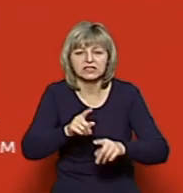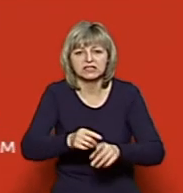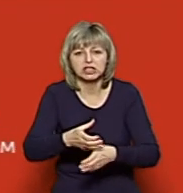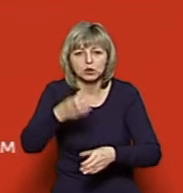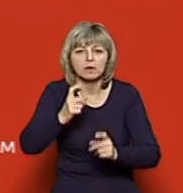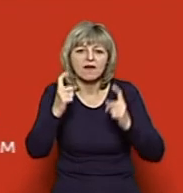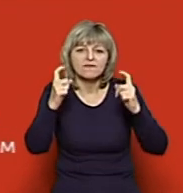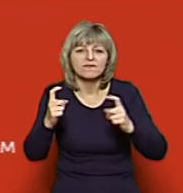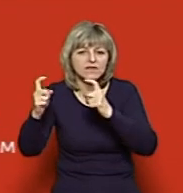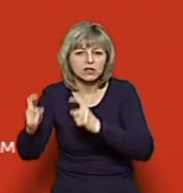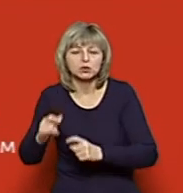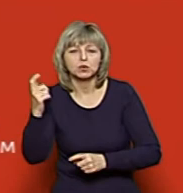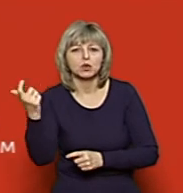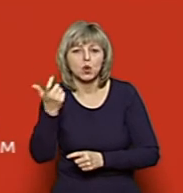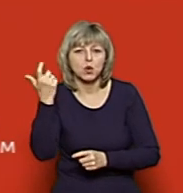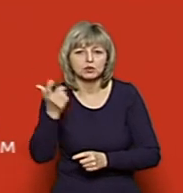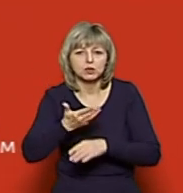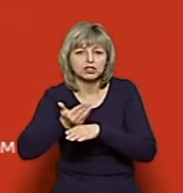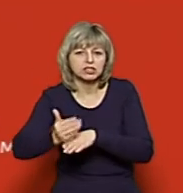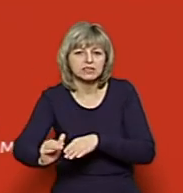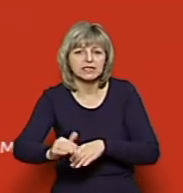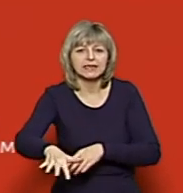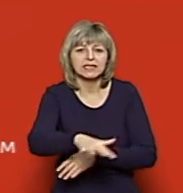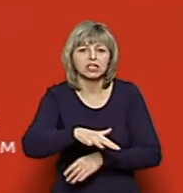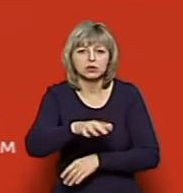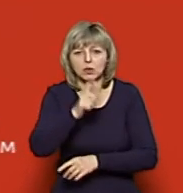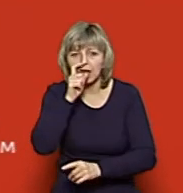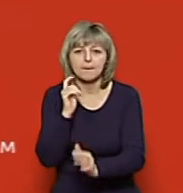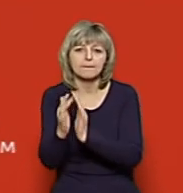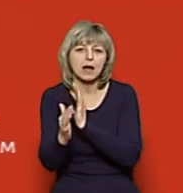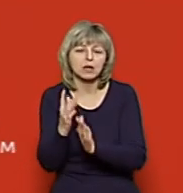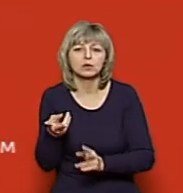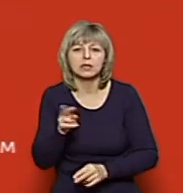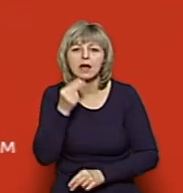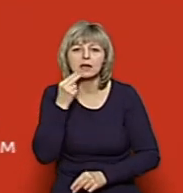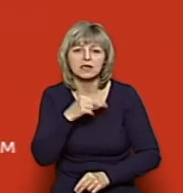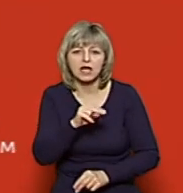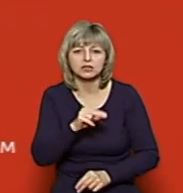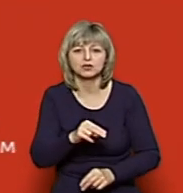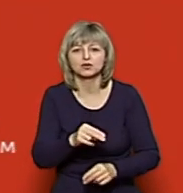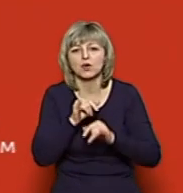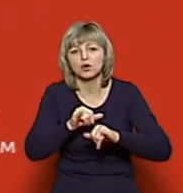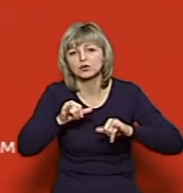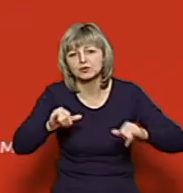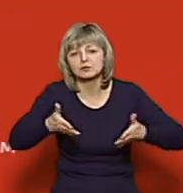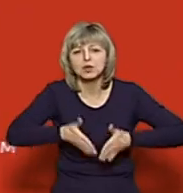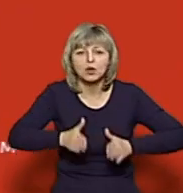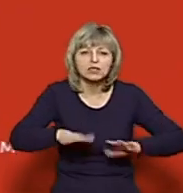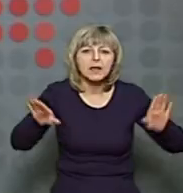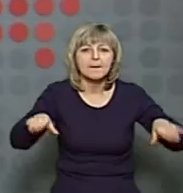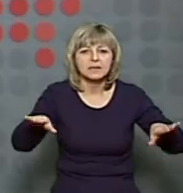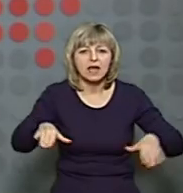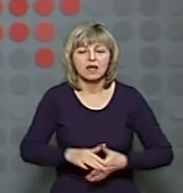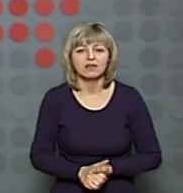вивішують їх у господарчій частині території парку. Для покращого організування, розмноження цих птахів.